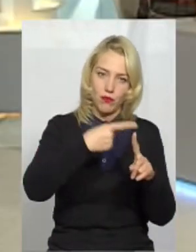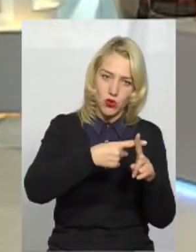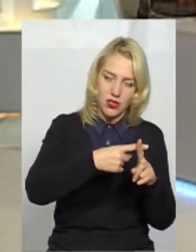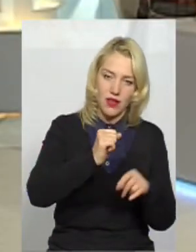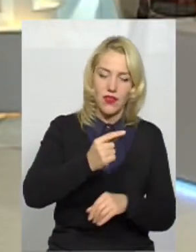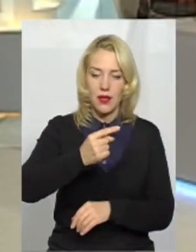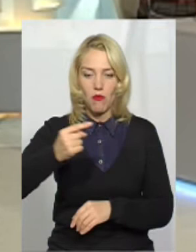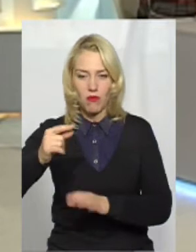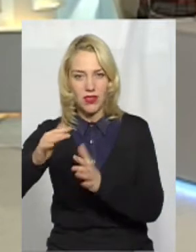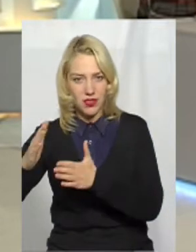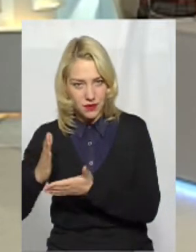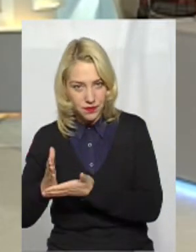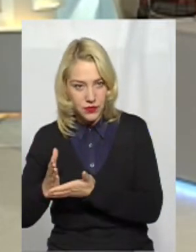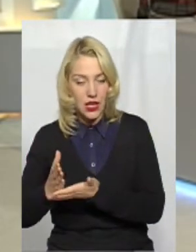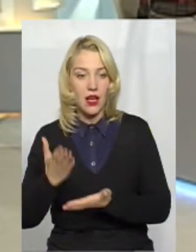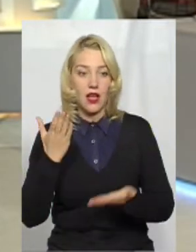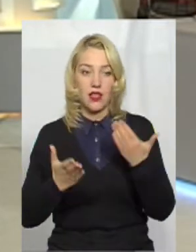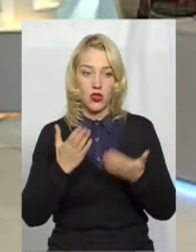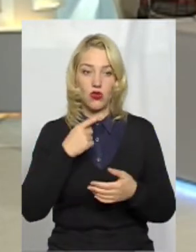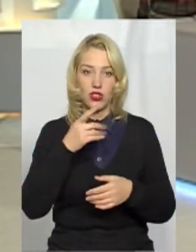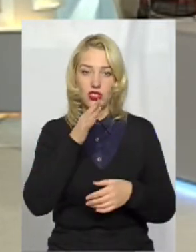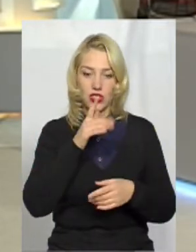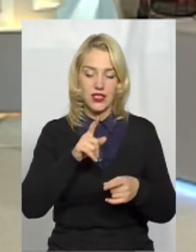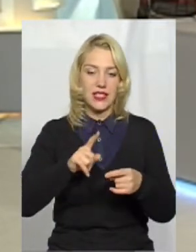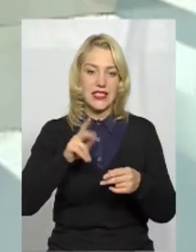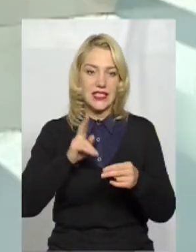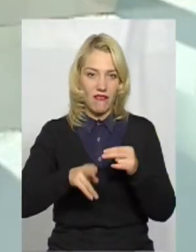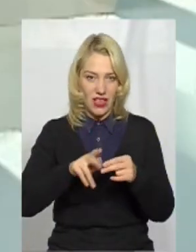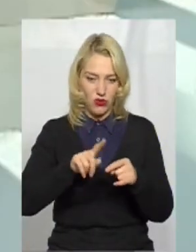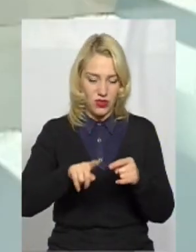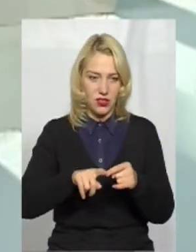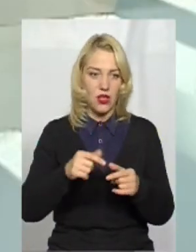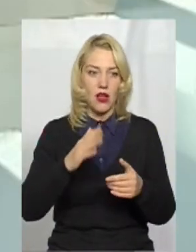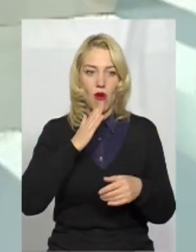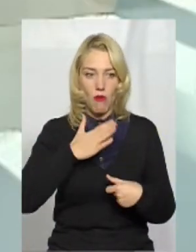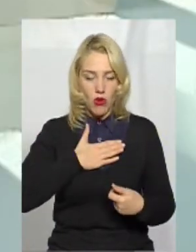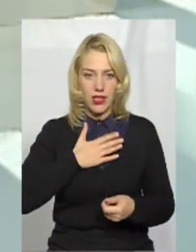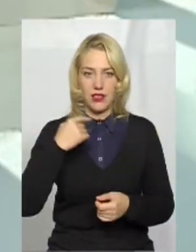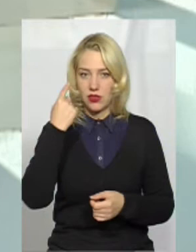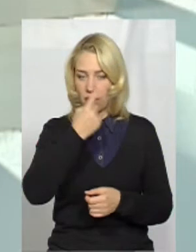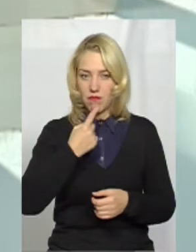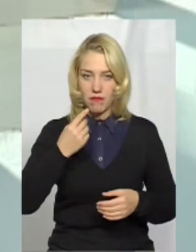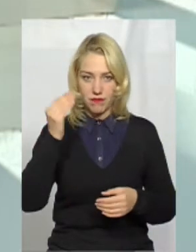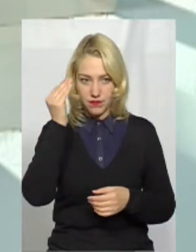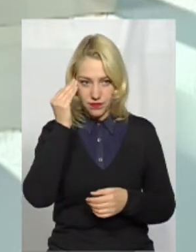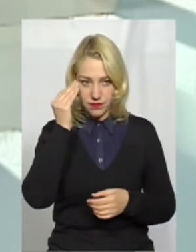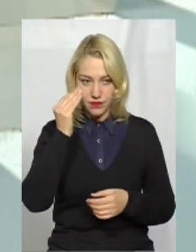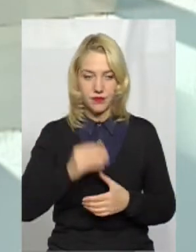негативні. Якщо вже в нас час завершується, то чисто мою суб'єктивну думку,